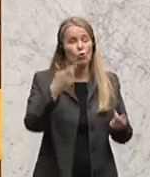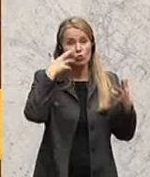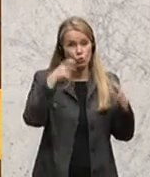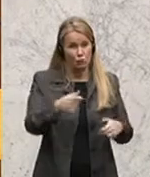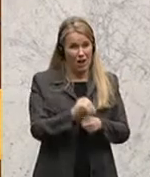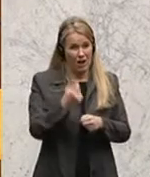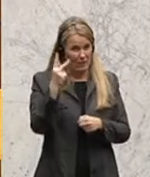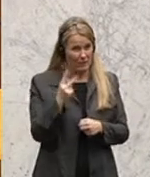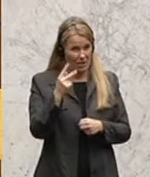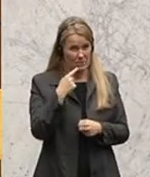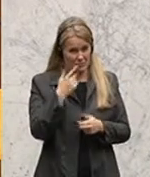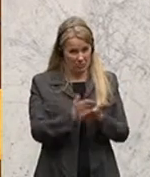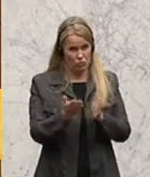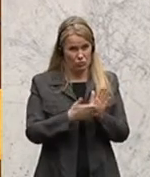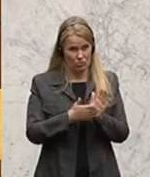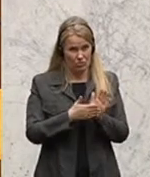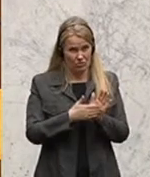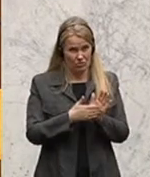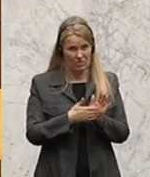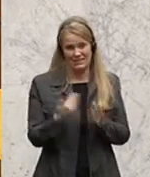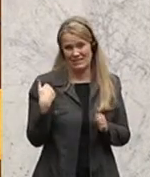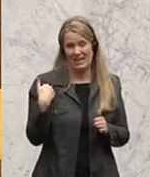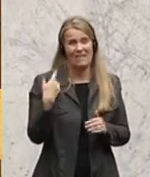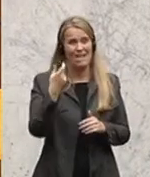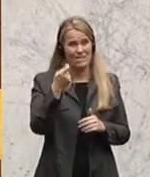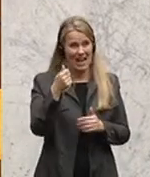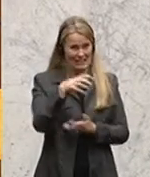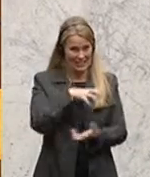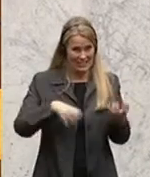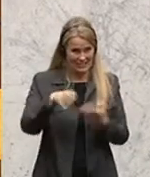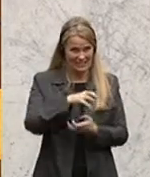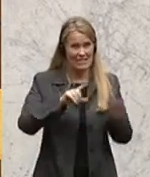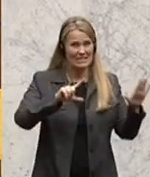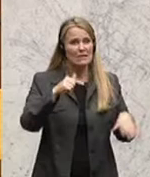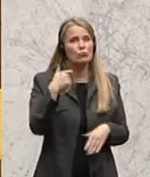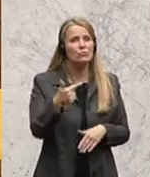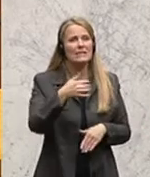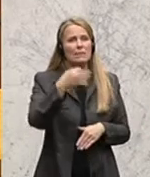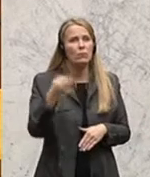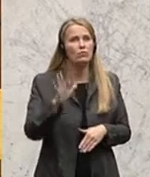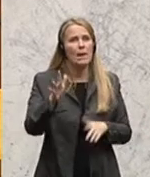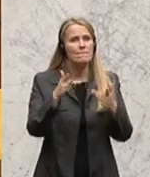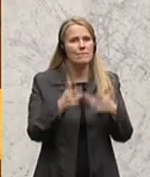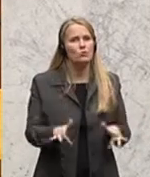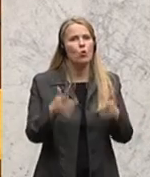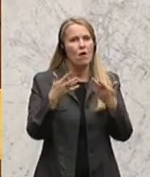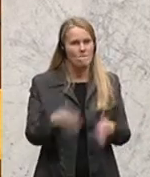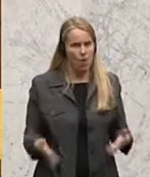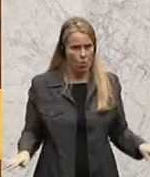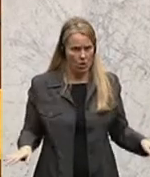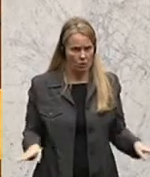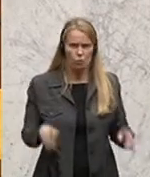Arbeiterkammer sagt, dass hier jene seit der Finanzkrise 27 Prozent an ihrer Pension verloren haben, dann soll